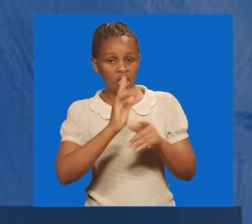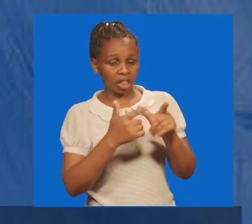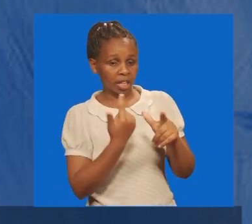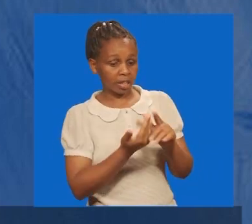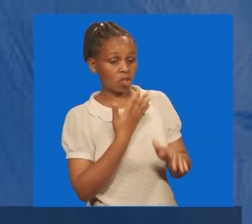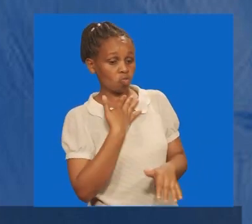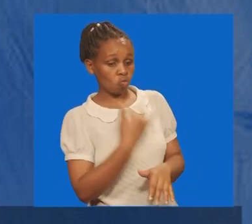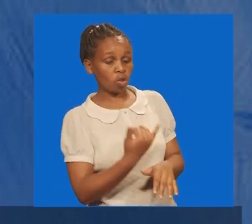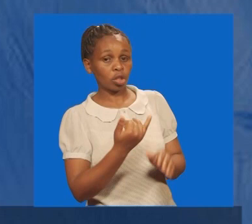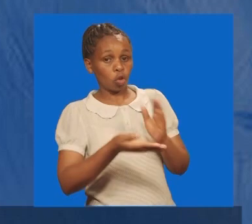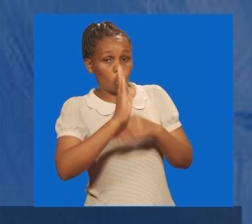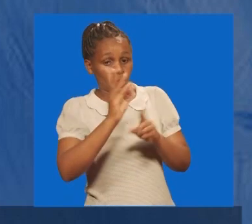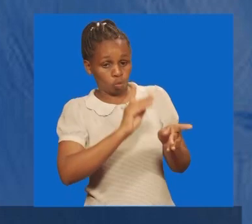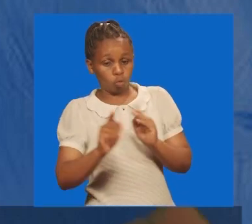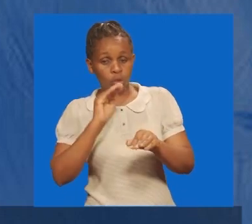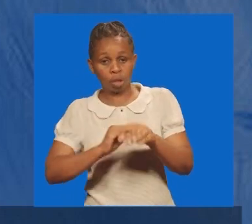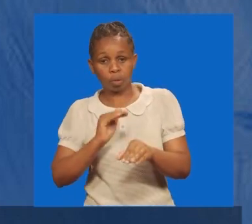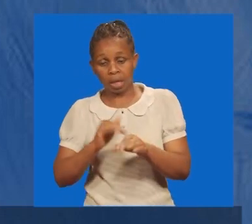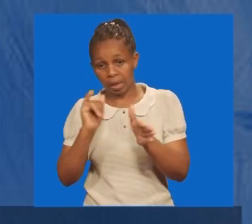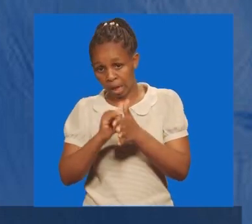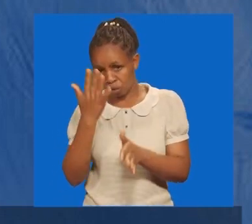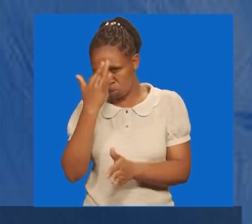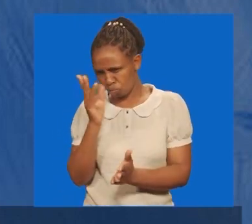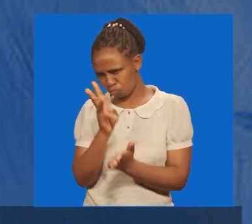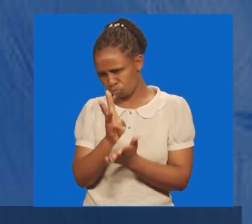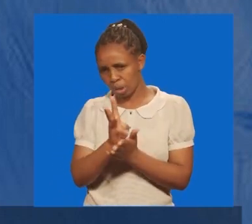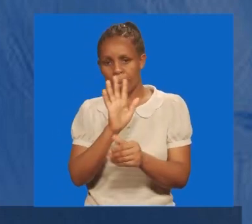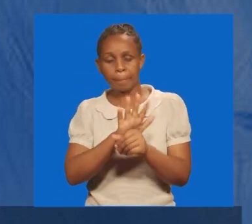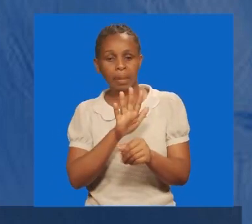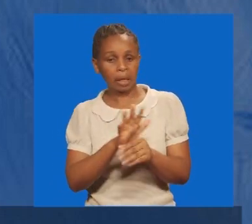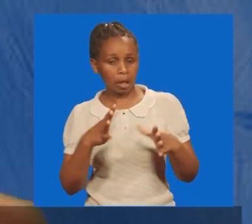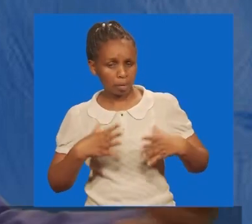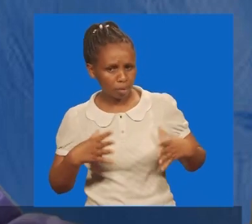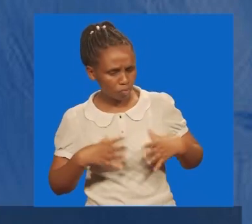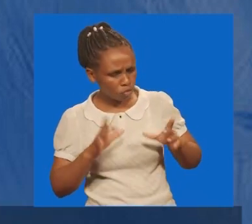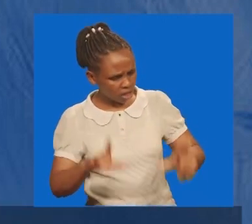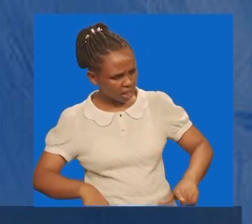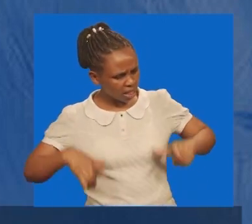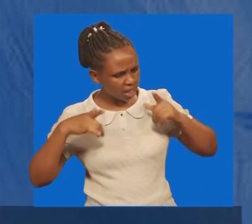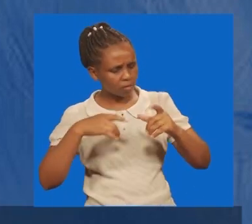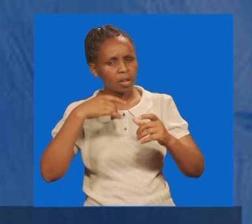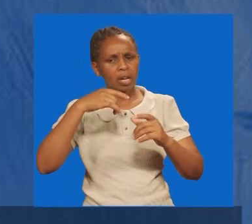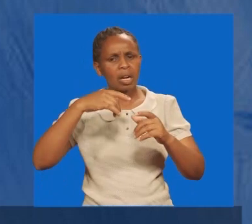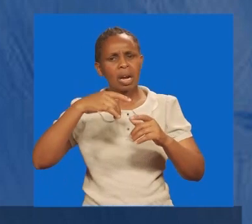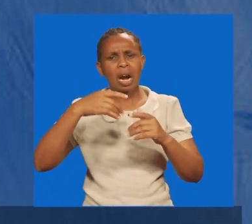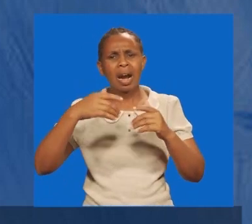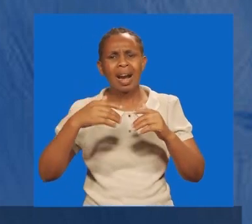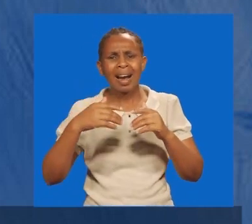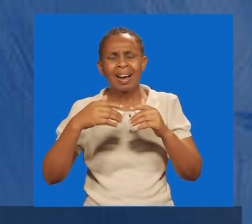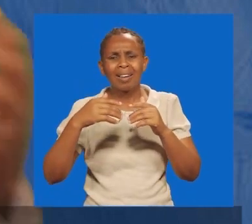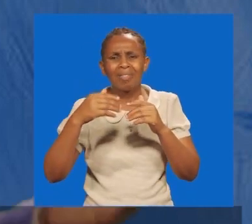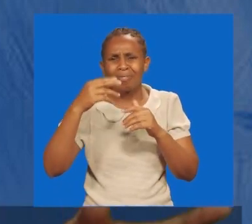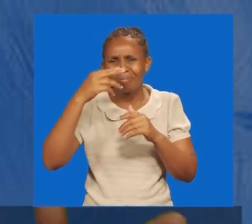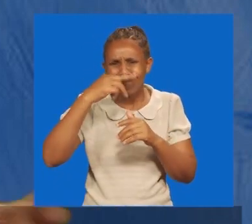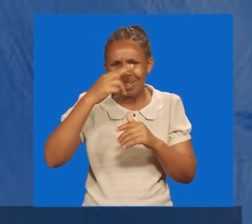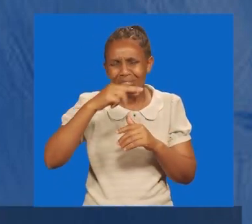aweze kuwatendea ya lio mema. Na ndiyo maana tumeshudia, watu wengi wanaisi maisha, ambayo ni maisha, ya ni